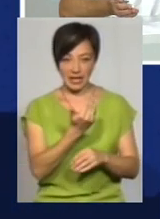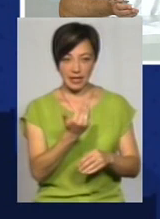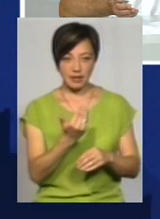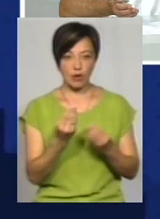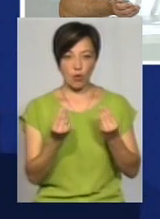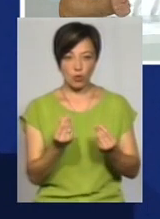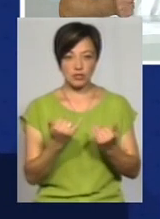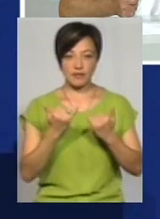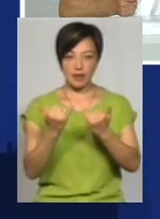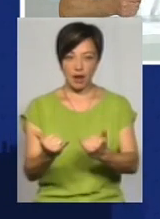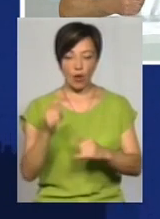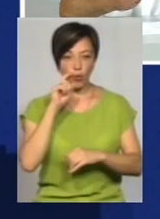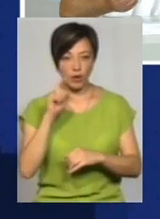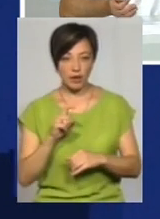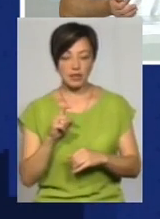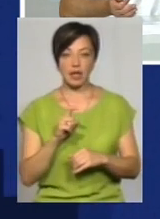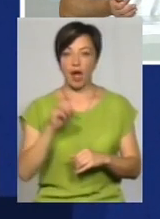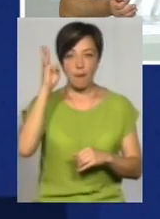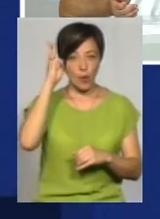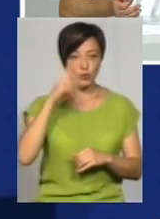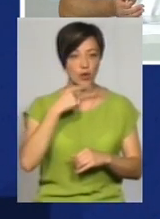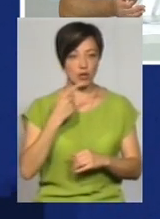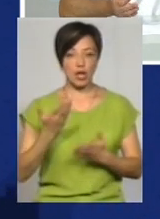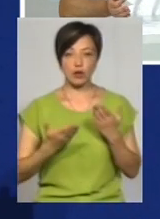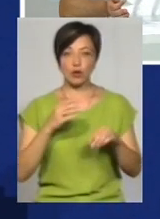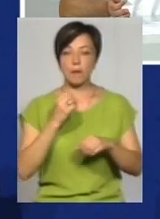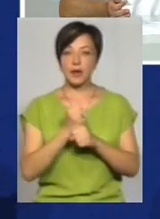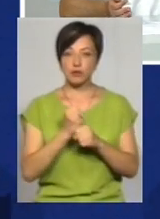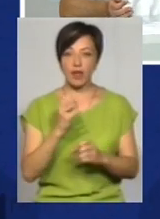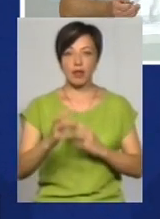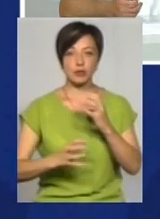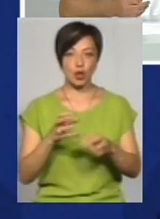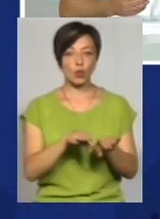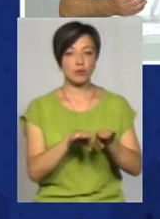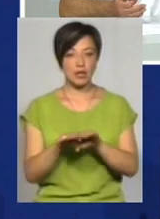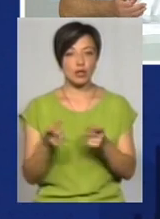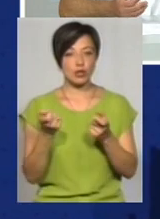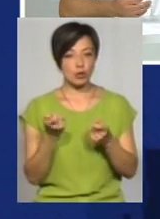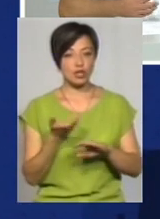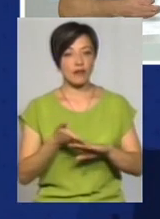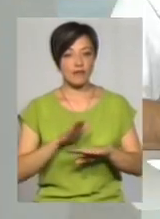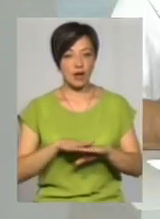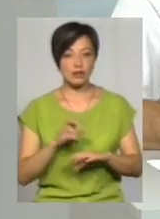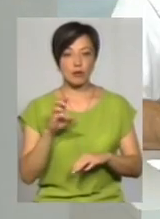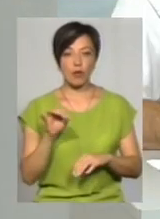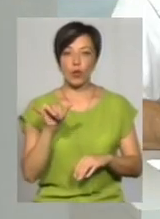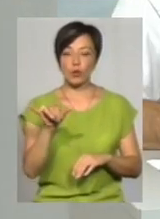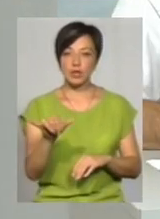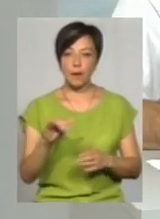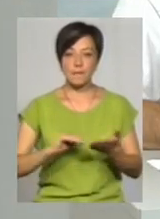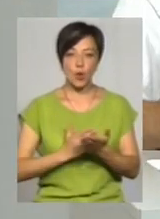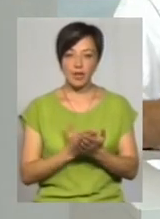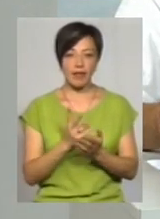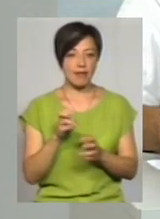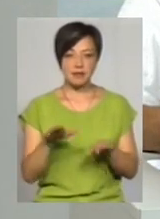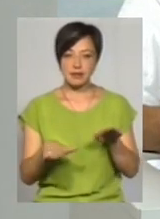України. Він каже, якщо працювати на міжнародному рівні, трошки важче, тому що і в них якась політична